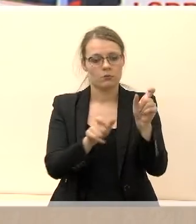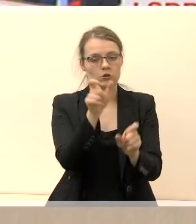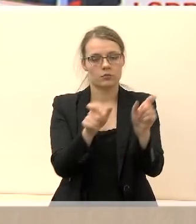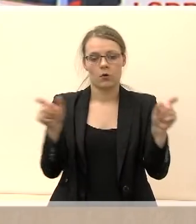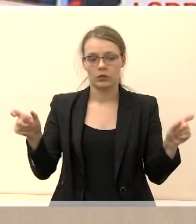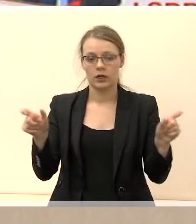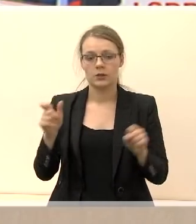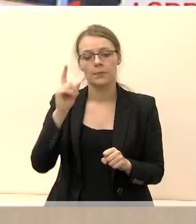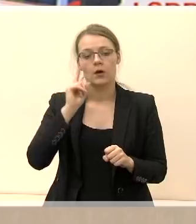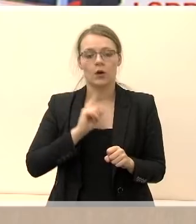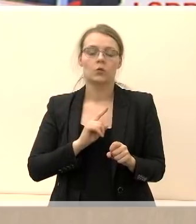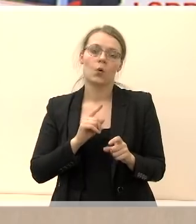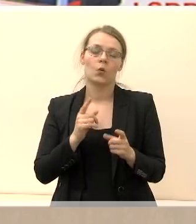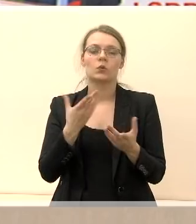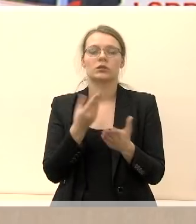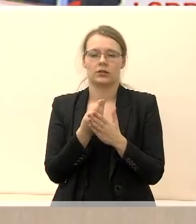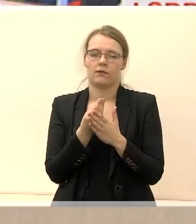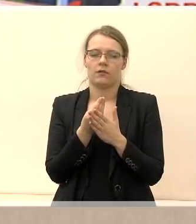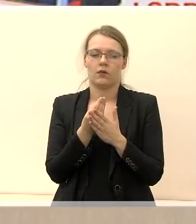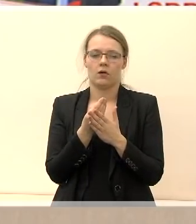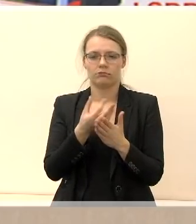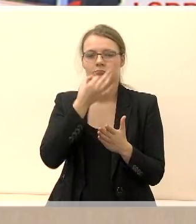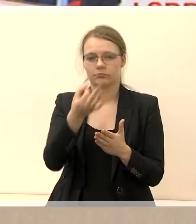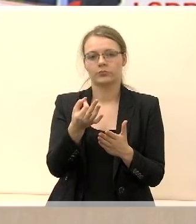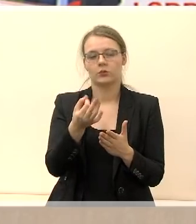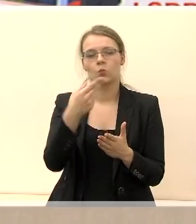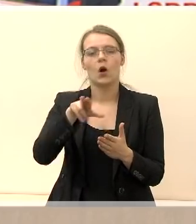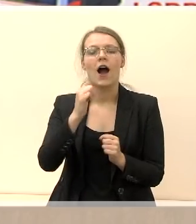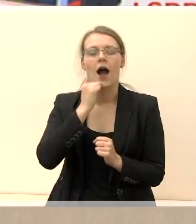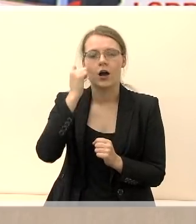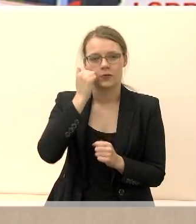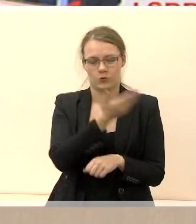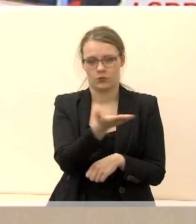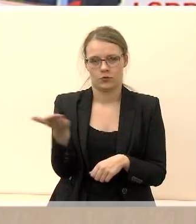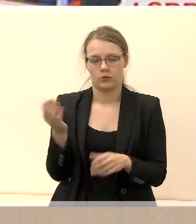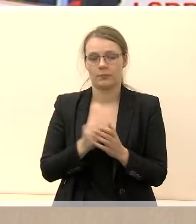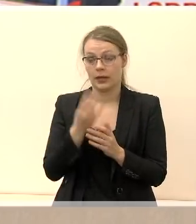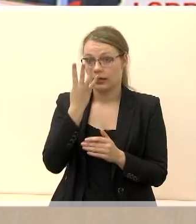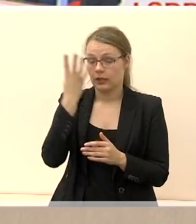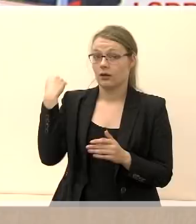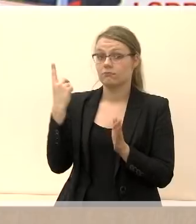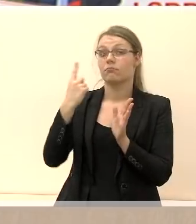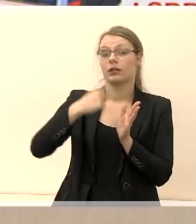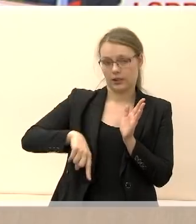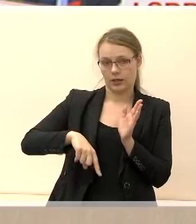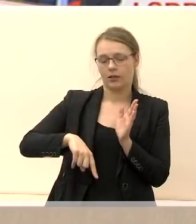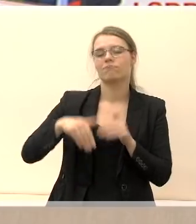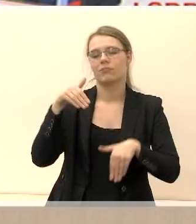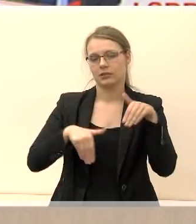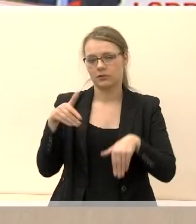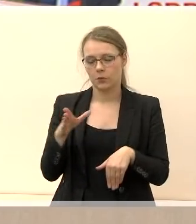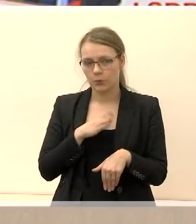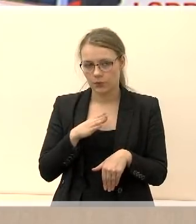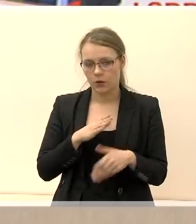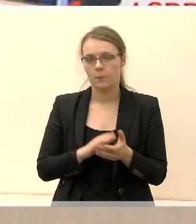kalbą pradėti nuo padėkos Jums. Ačiū, kad patikėjote mumis prieš keturis metus ir balsavote. Ačiū, kad